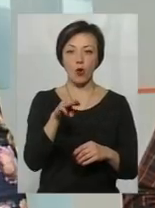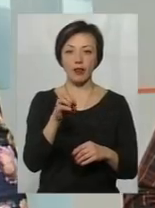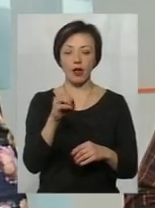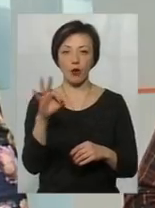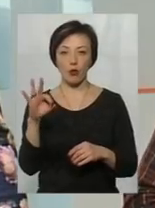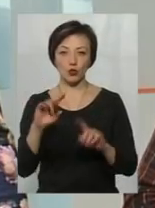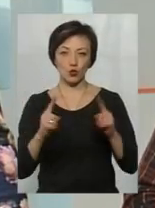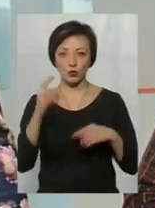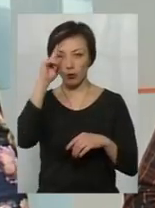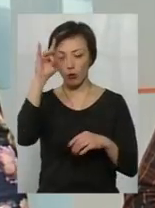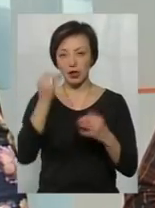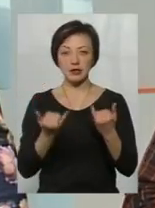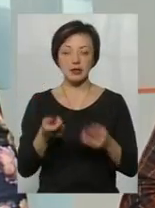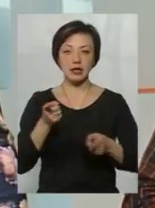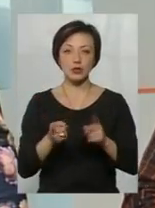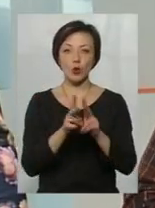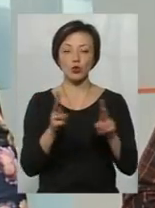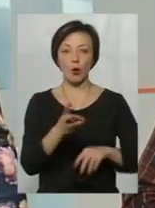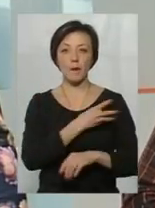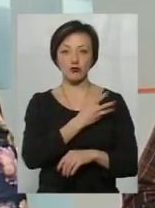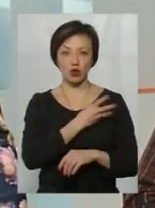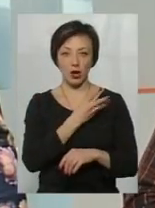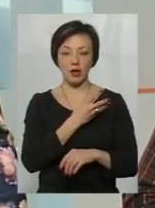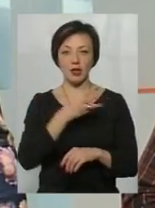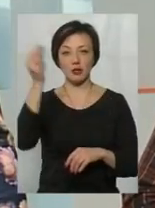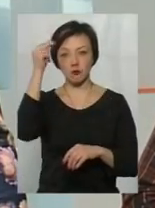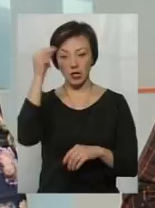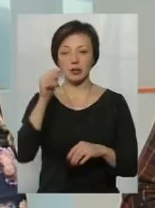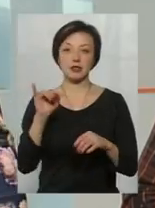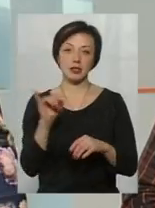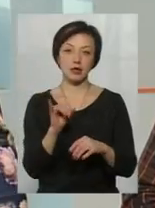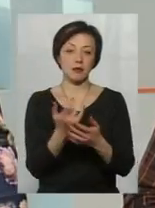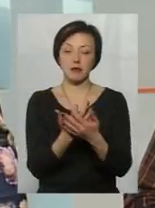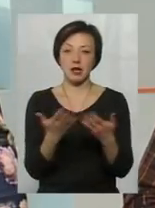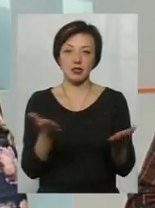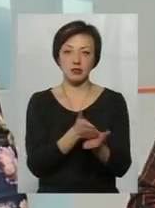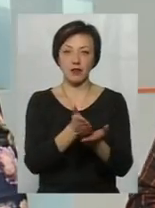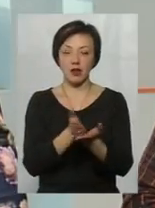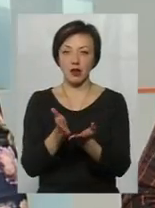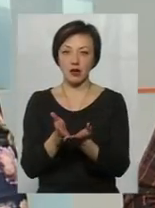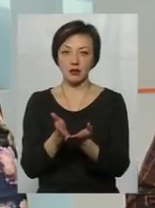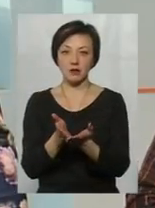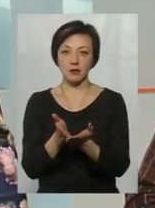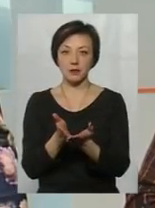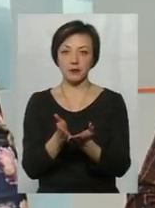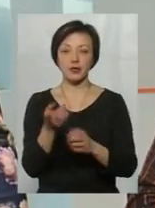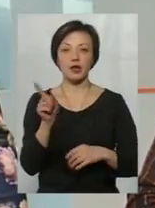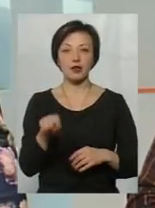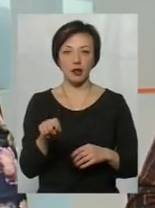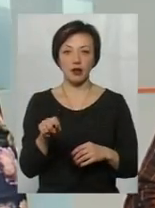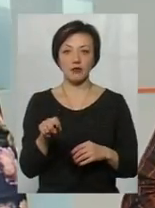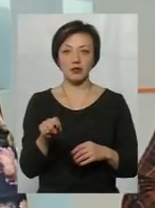зараз дійсно, хто бажає навчатися, є безліч варіантів, навіть